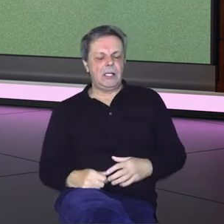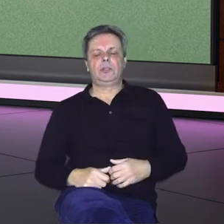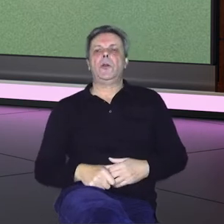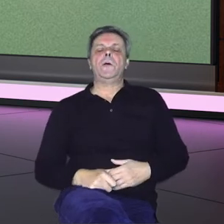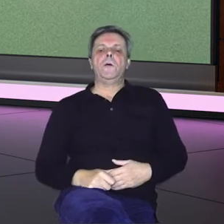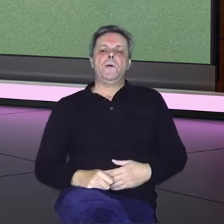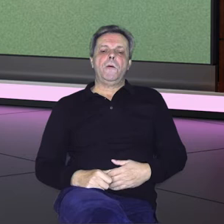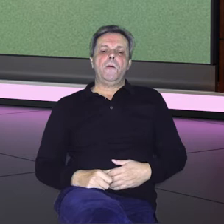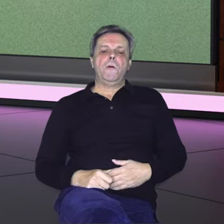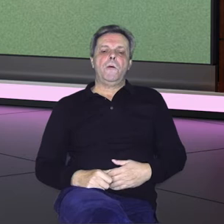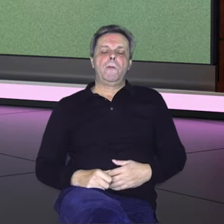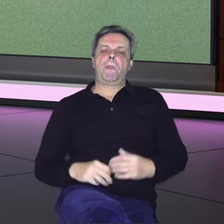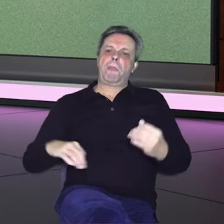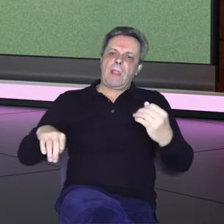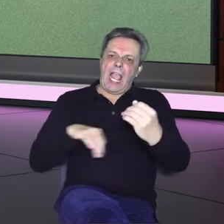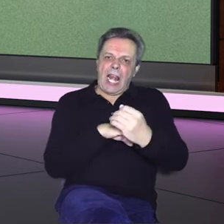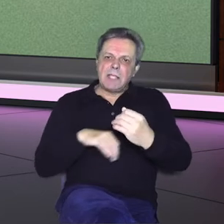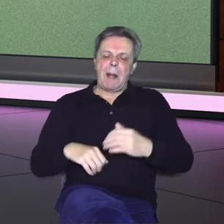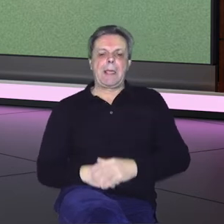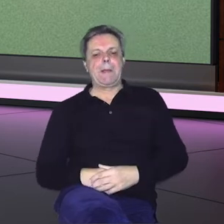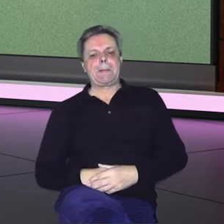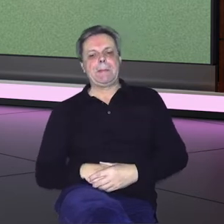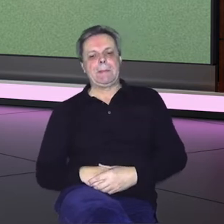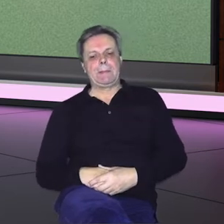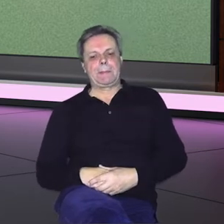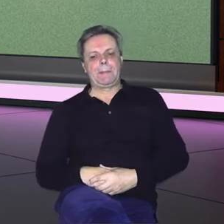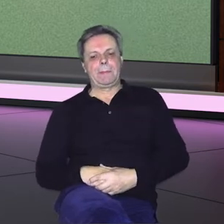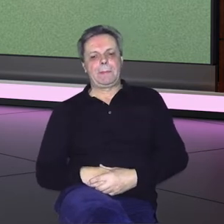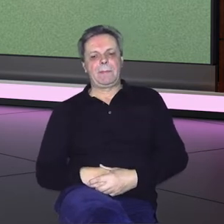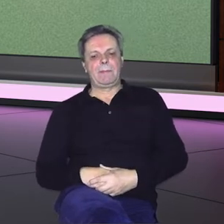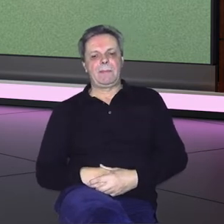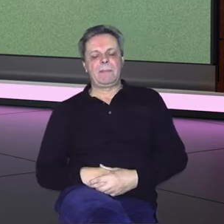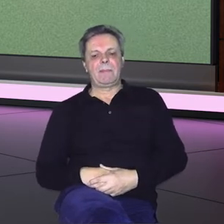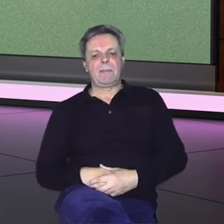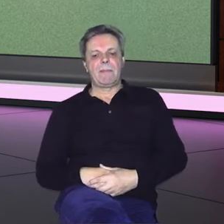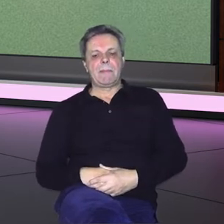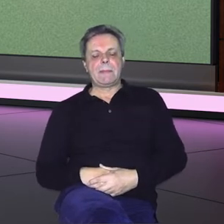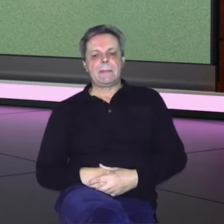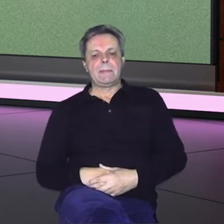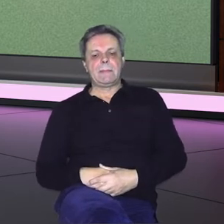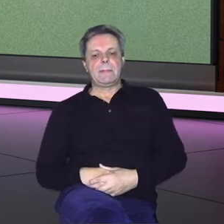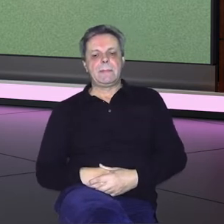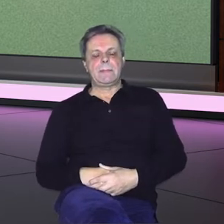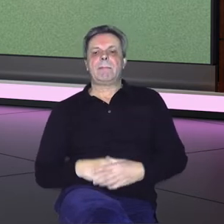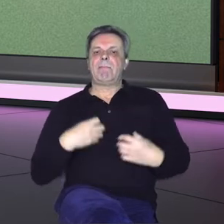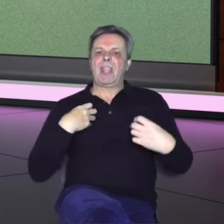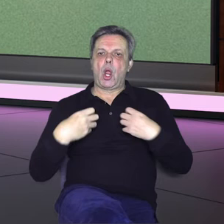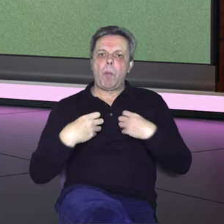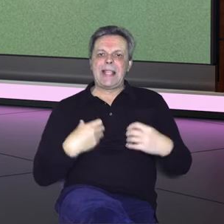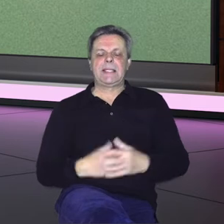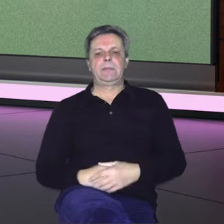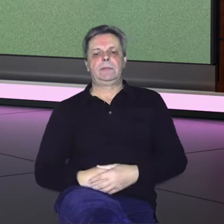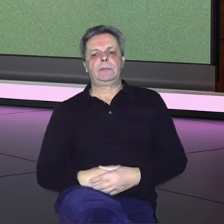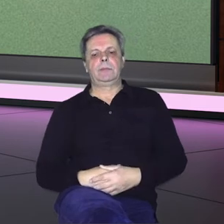pjevač, glazbenik, odnosno, kad se rekao pjevačom da mogu recvirać, glumac.